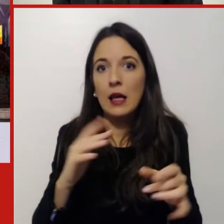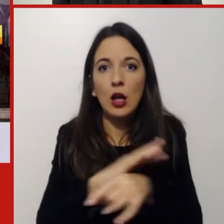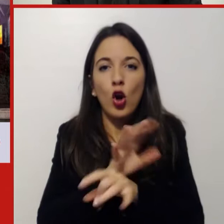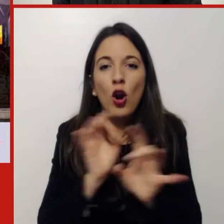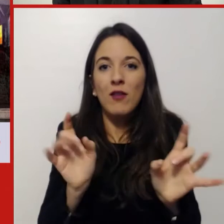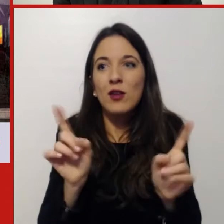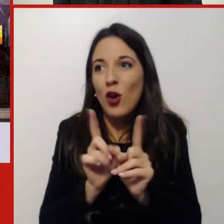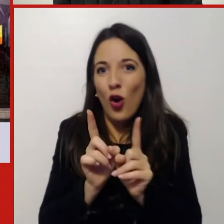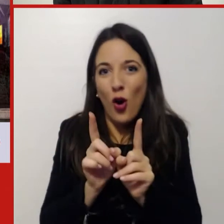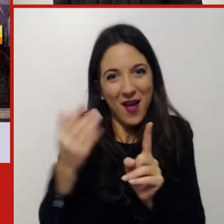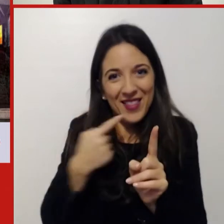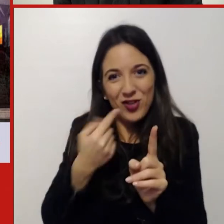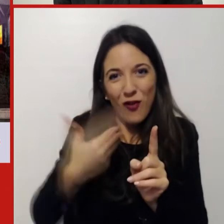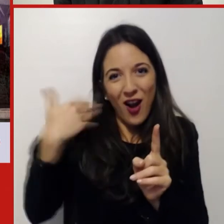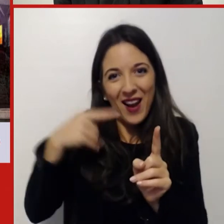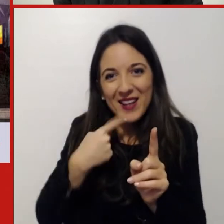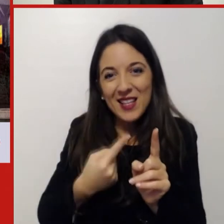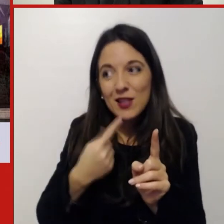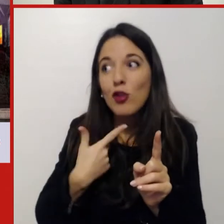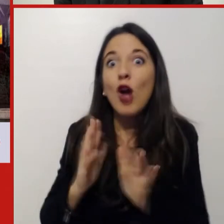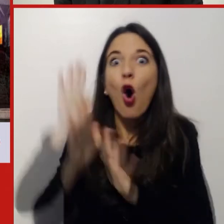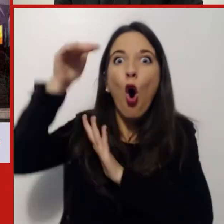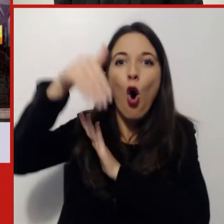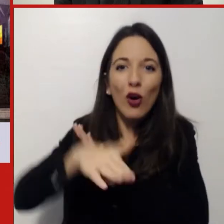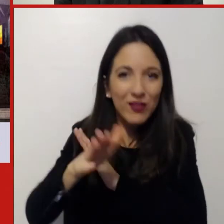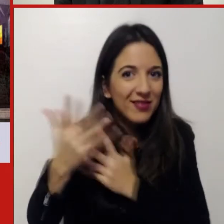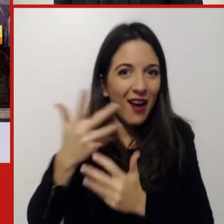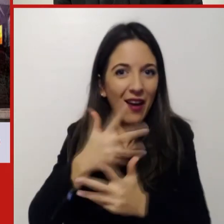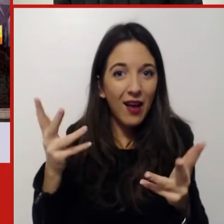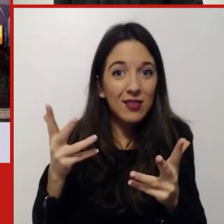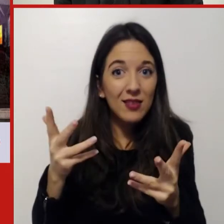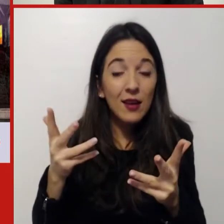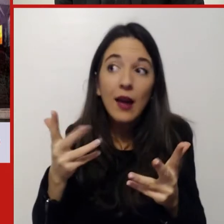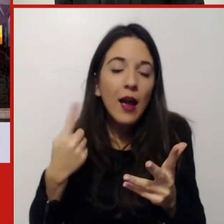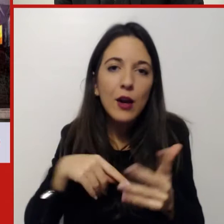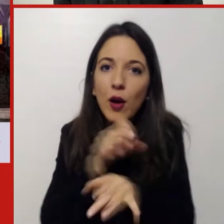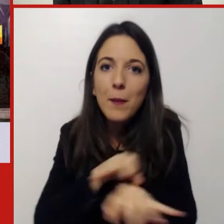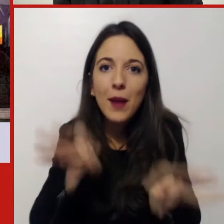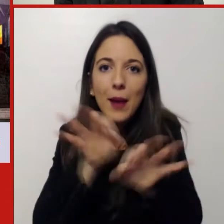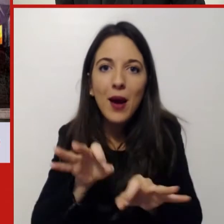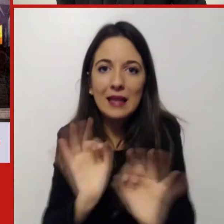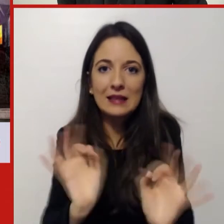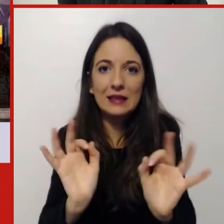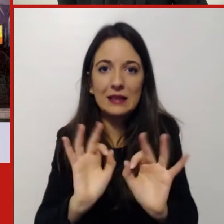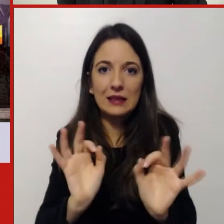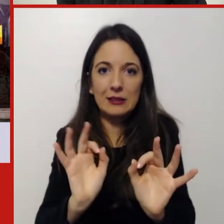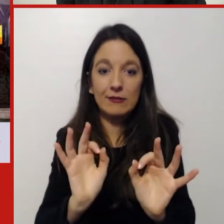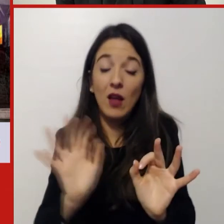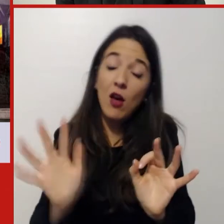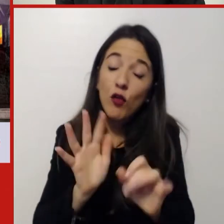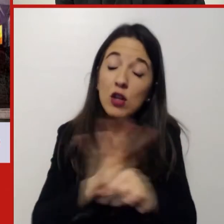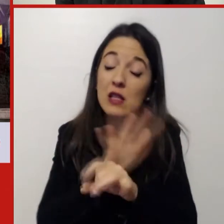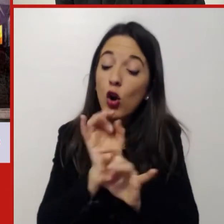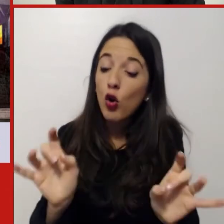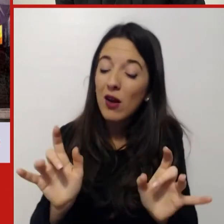onda di cui parlavo poco fa e ha cambiato forse per sempre quello